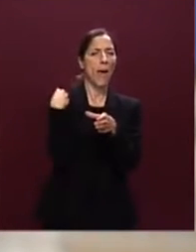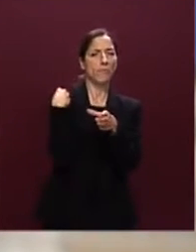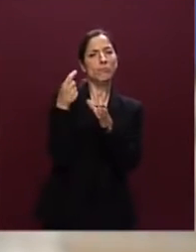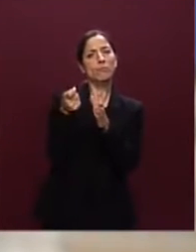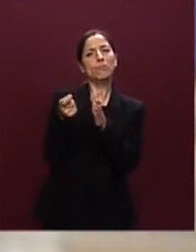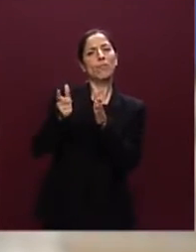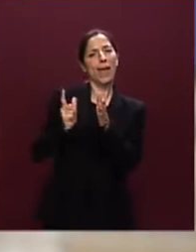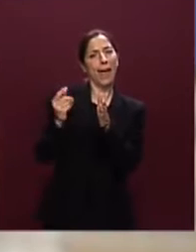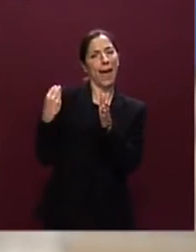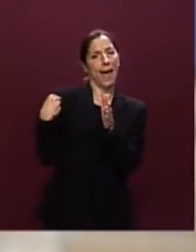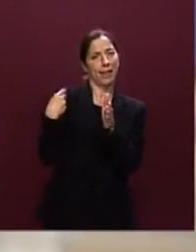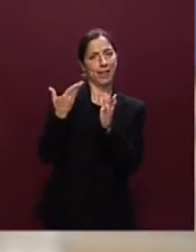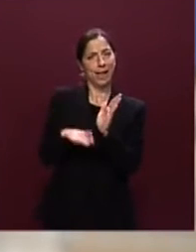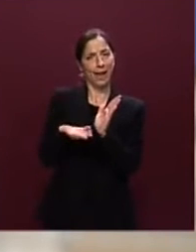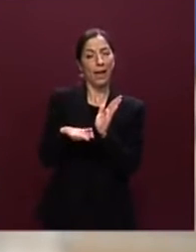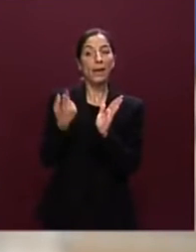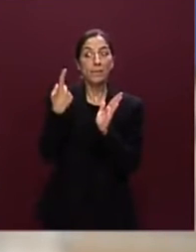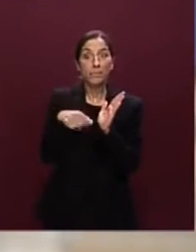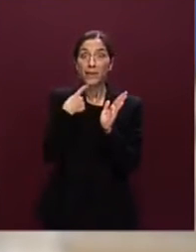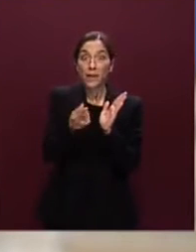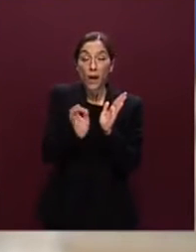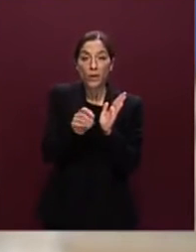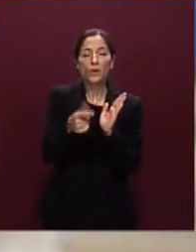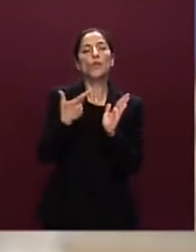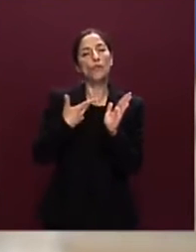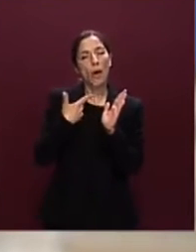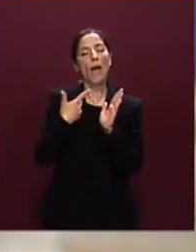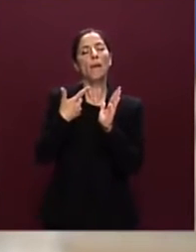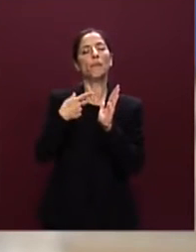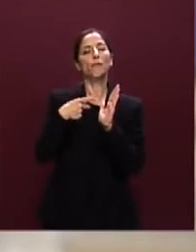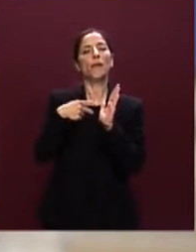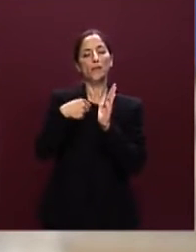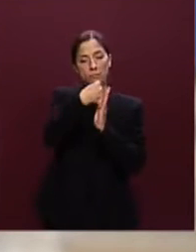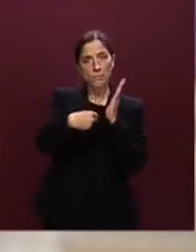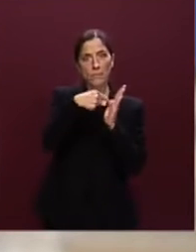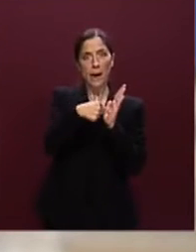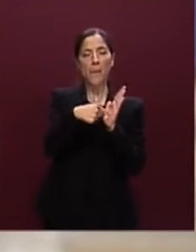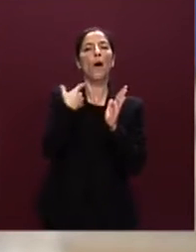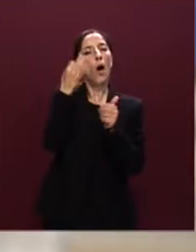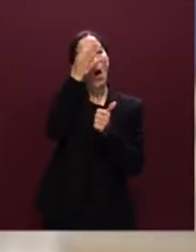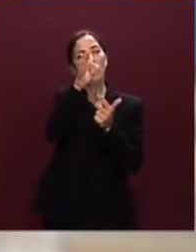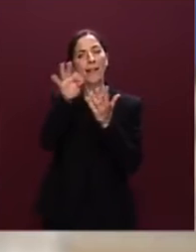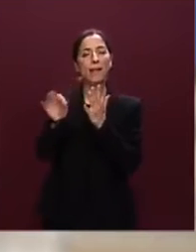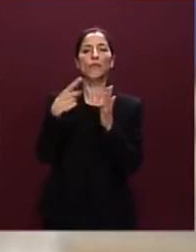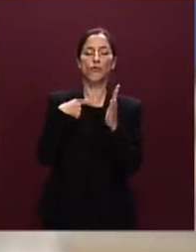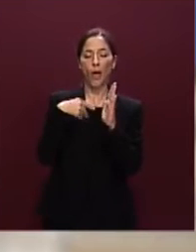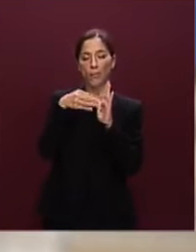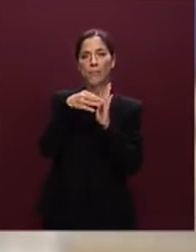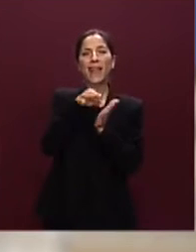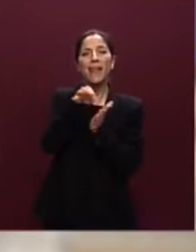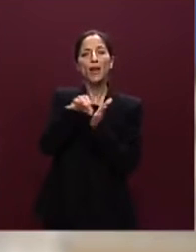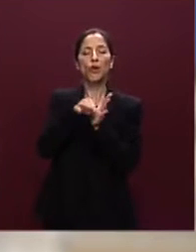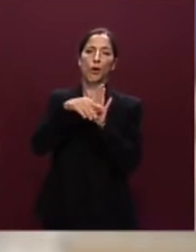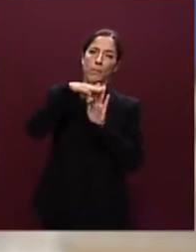dico questo perché si ritrova nella lettura degli obiettivi del Repower molte delle indicazioni programmatiche e delle scelte che il Presidente del